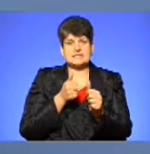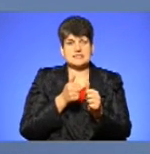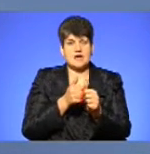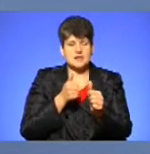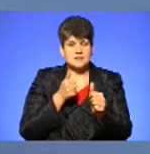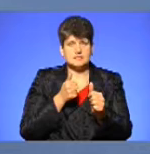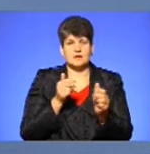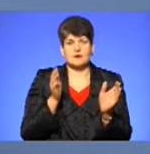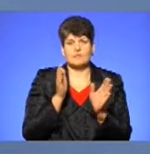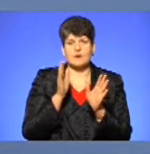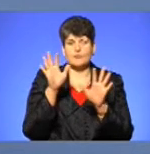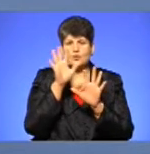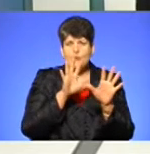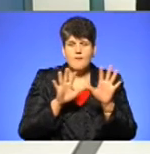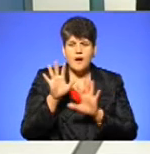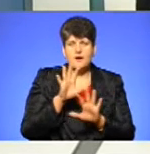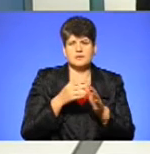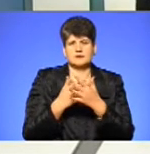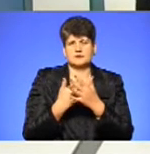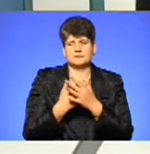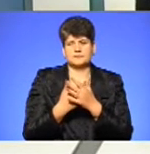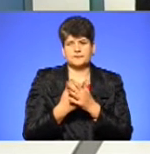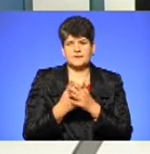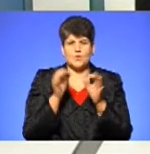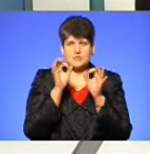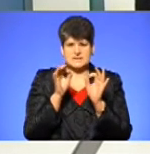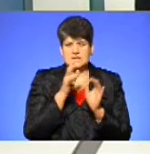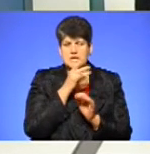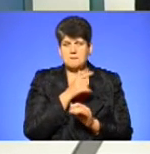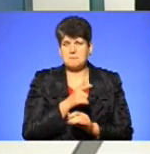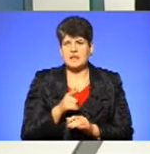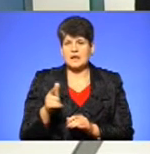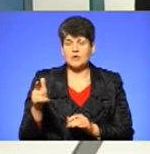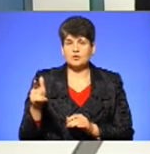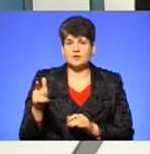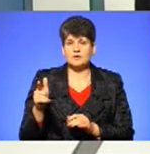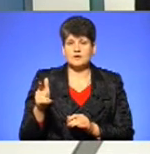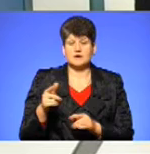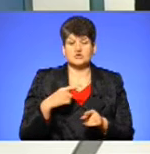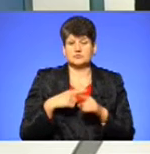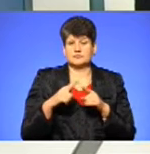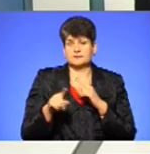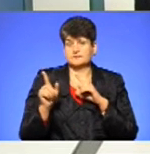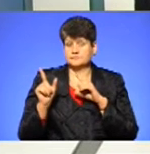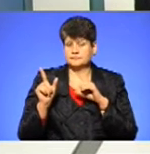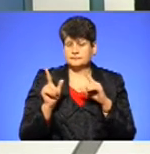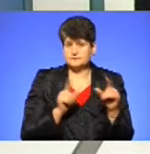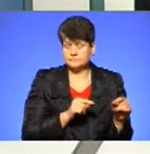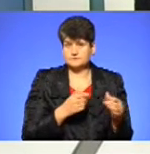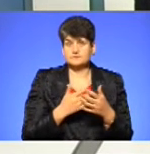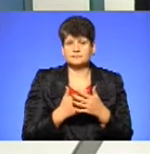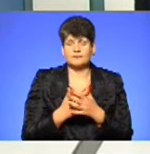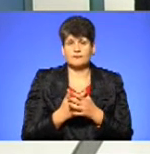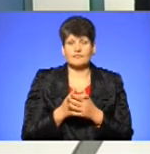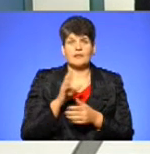тобто, десь туман. Це в осінній період. Не бирають велику швидкість і десь